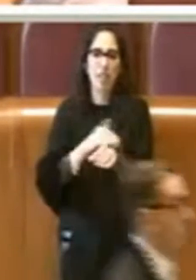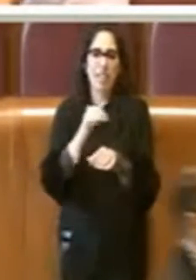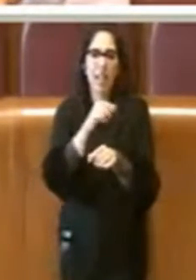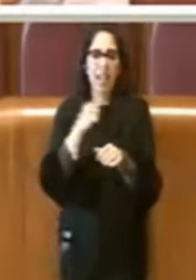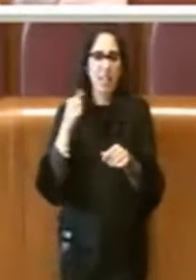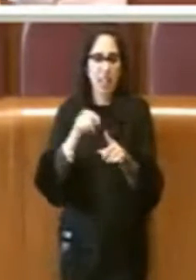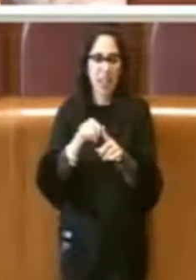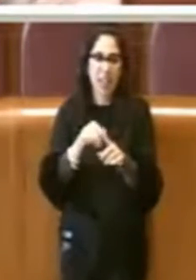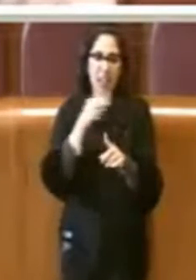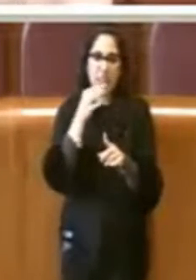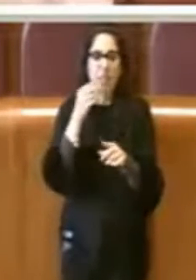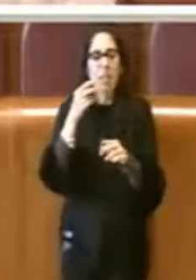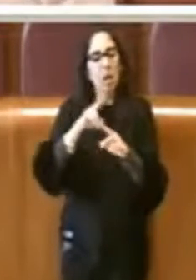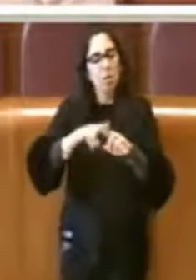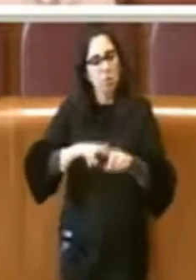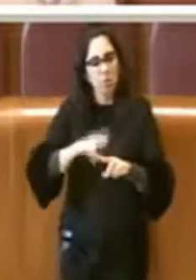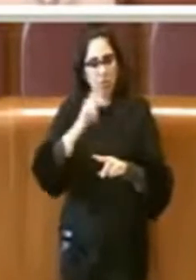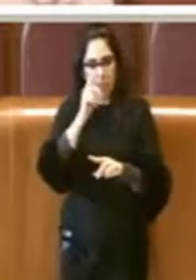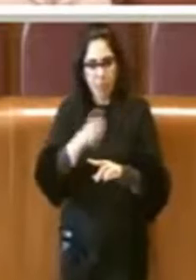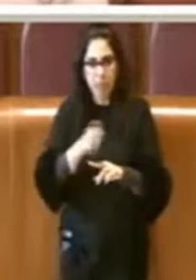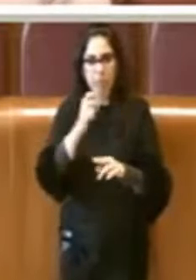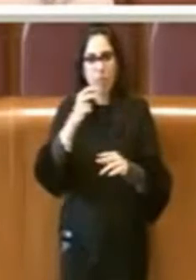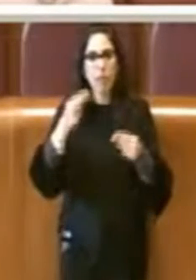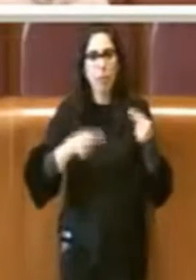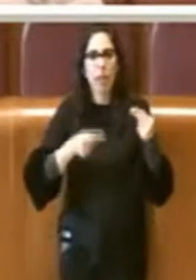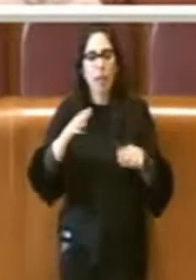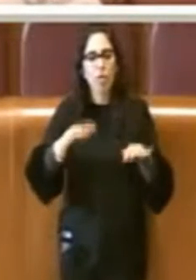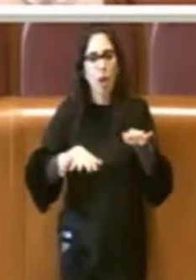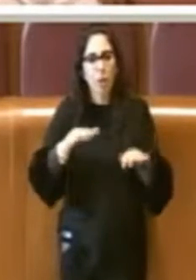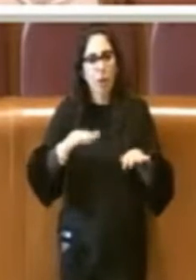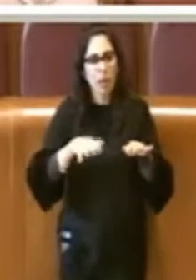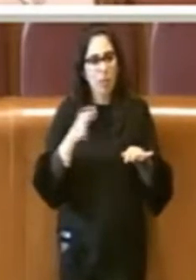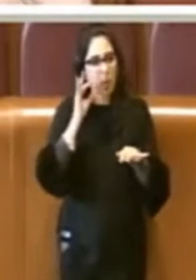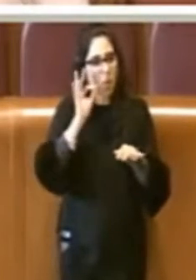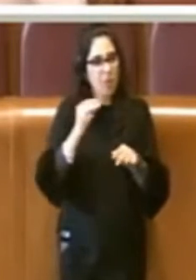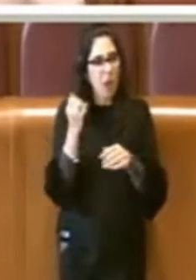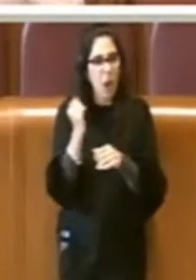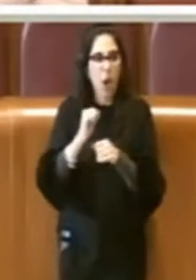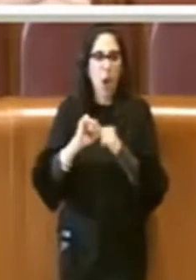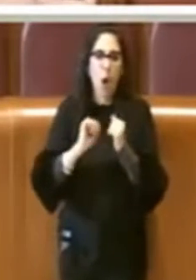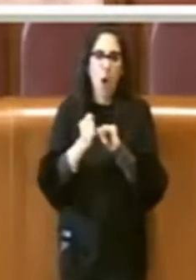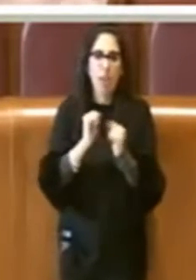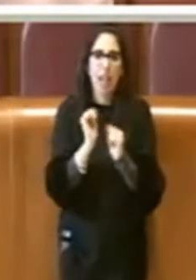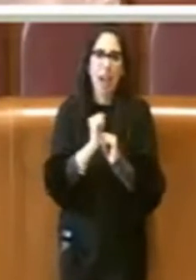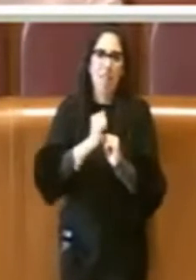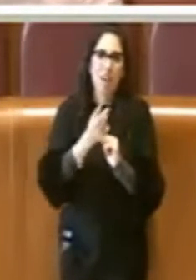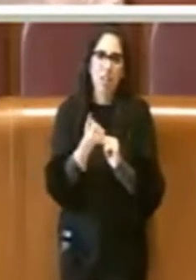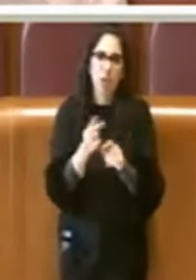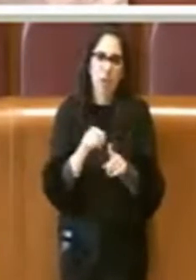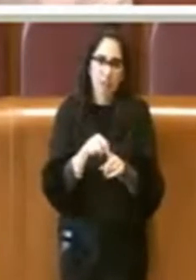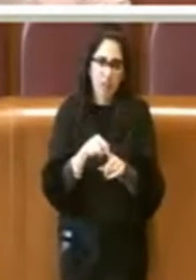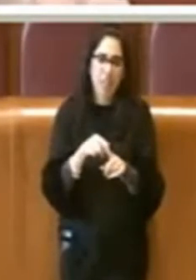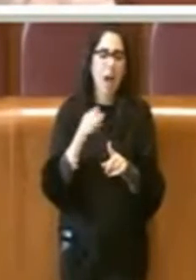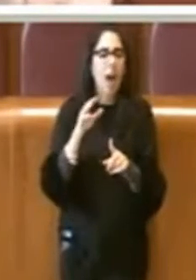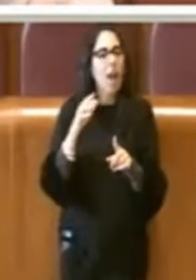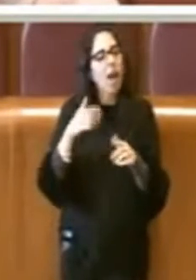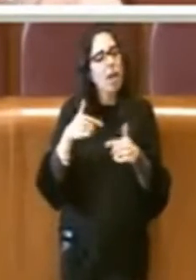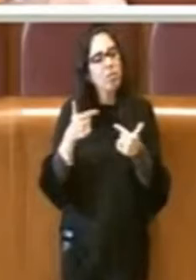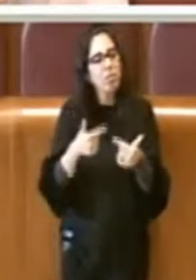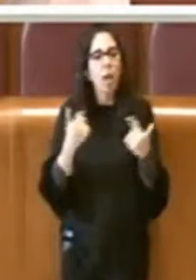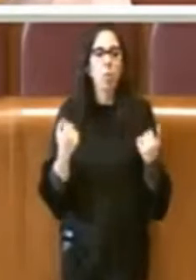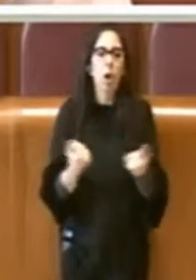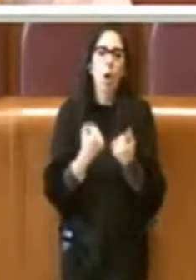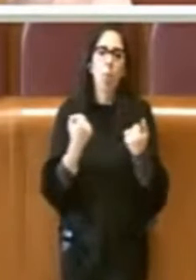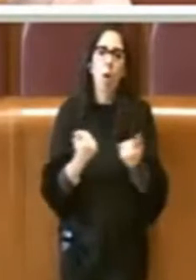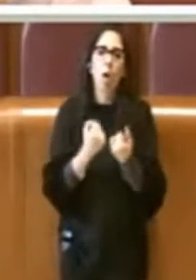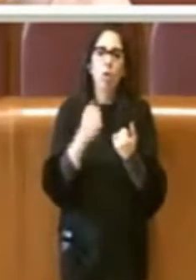'equilibrio di bilancio derivanti dalla lotta all'evasione in attività di promozione e valorizzazione turistica, compreso